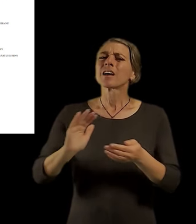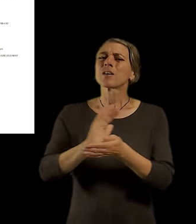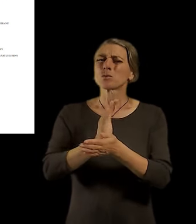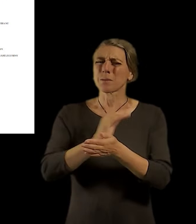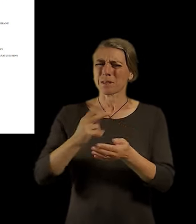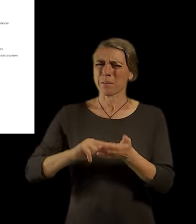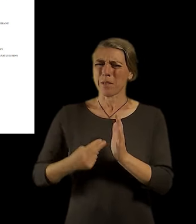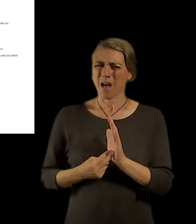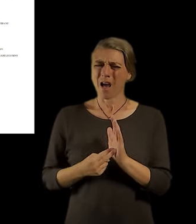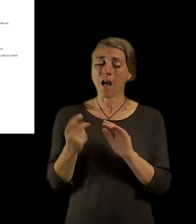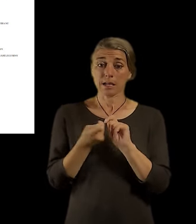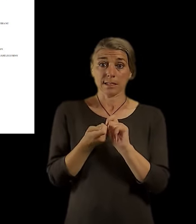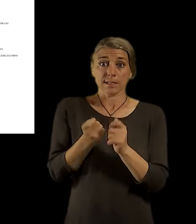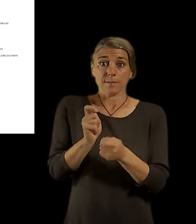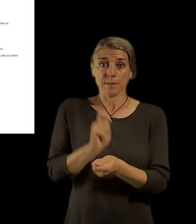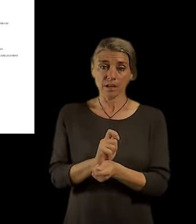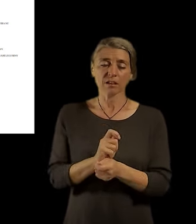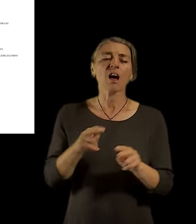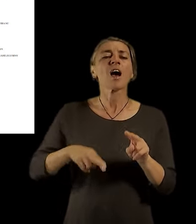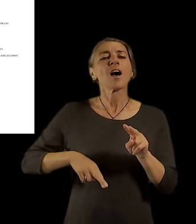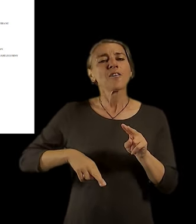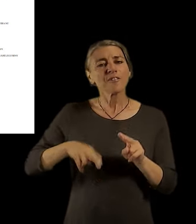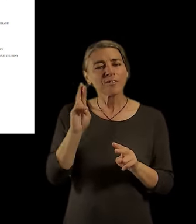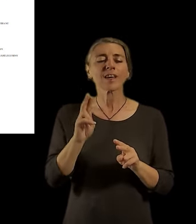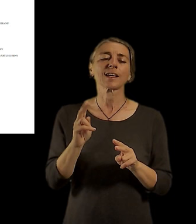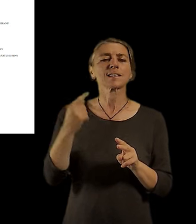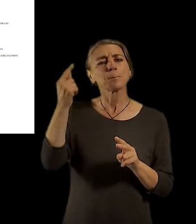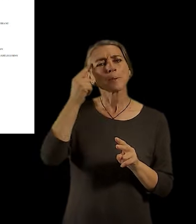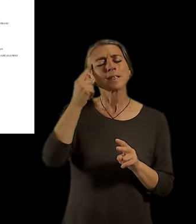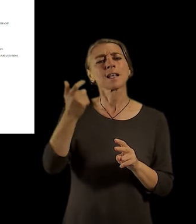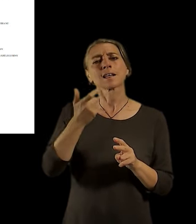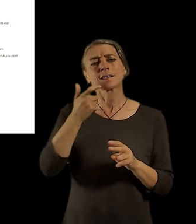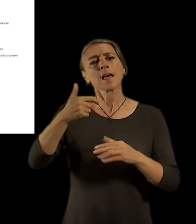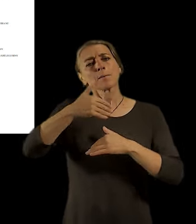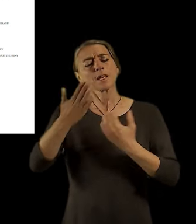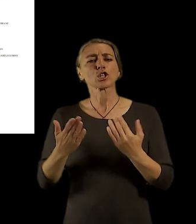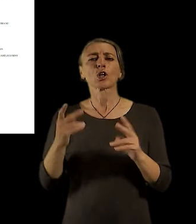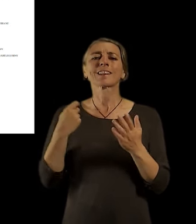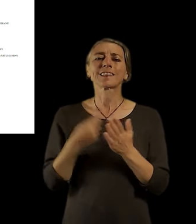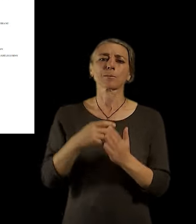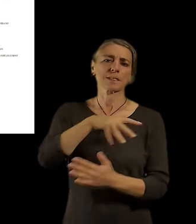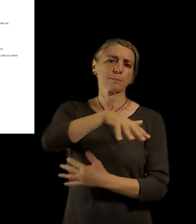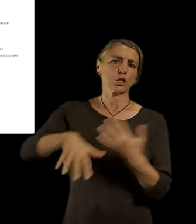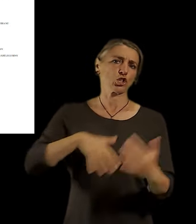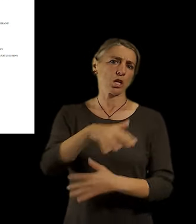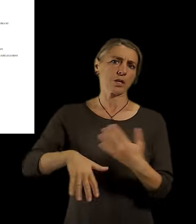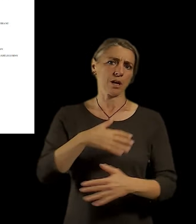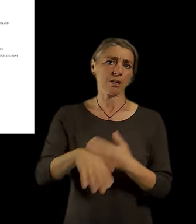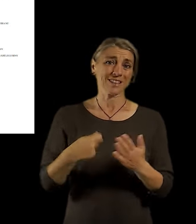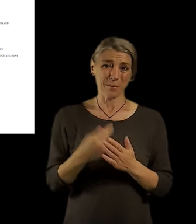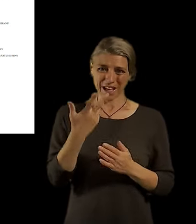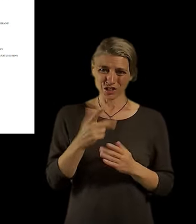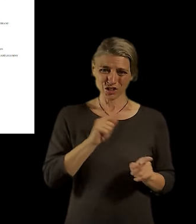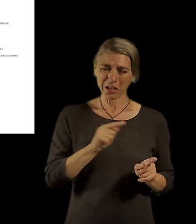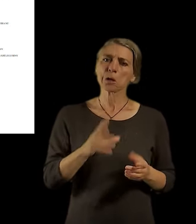procesujeme ve prospěch SVM, neboli smíšeného města. Čili města, který umožňuje mix těch funkcí.